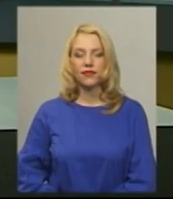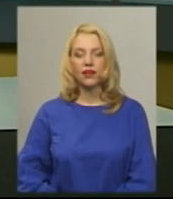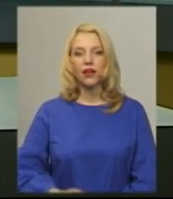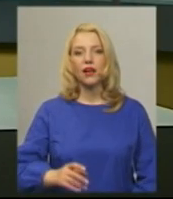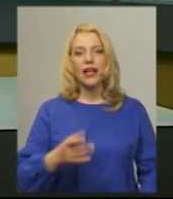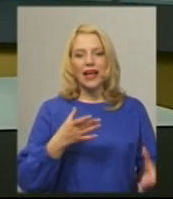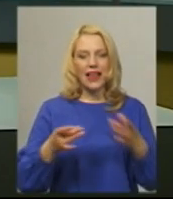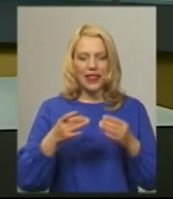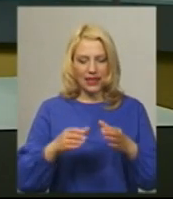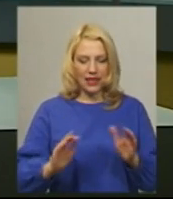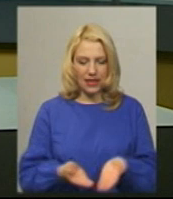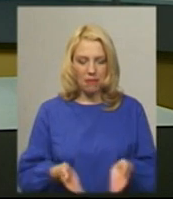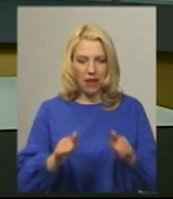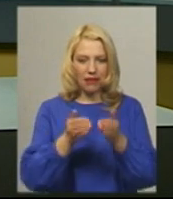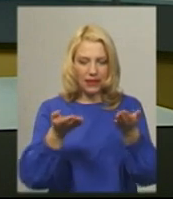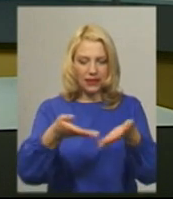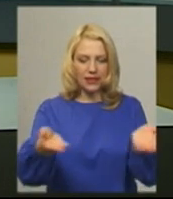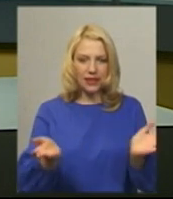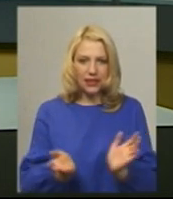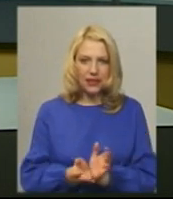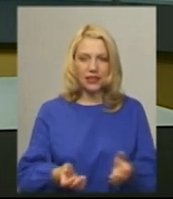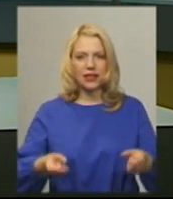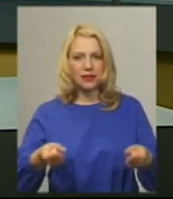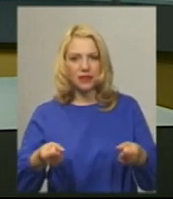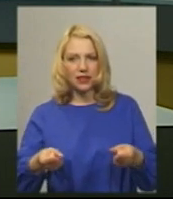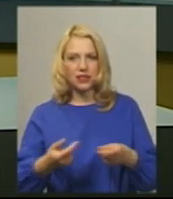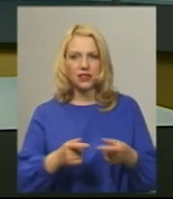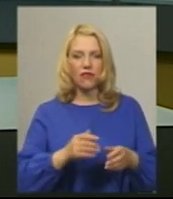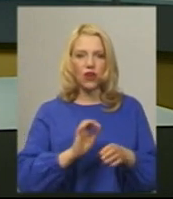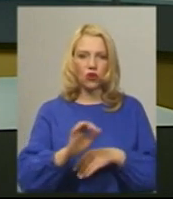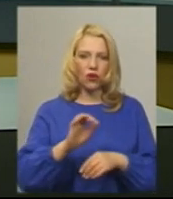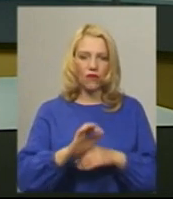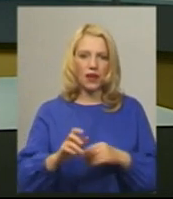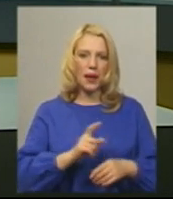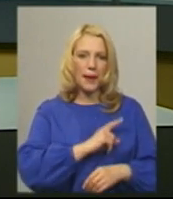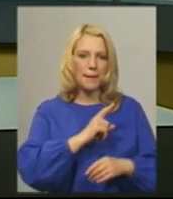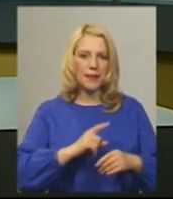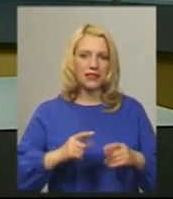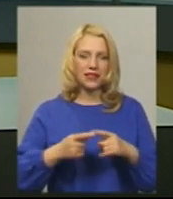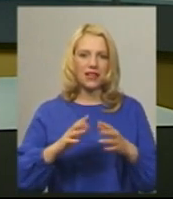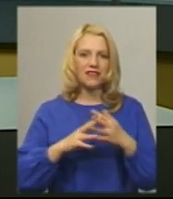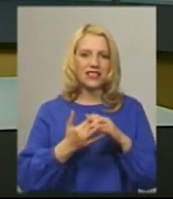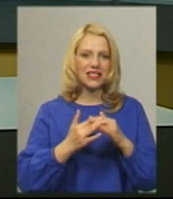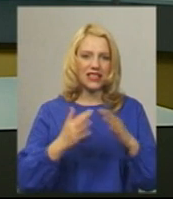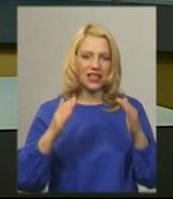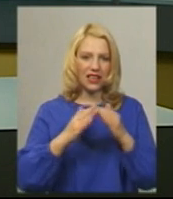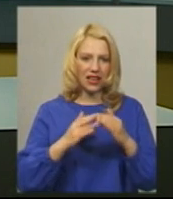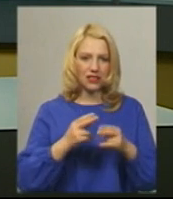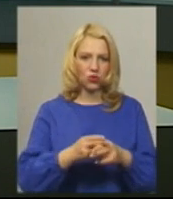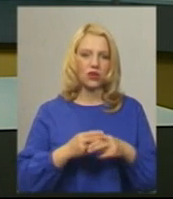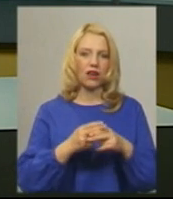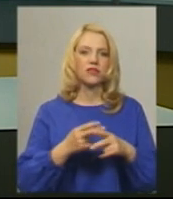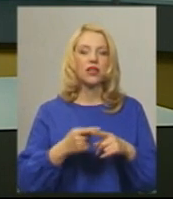Глиняні макітри, тарілки, глечики і таці виготовляє в майстерні, облаштовані в сільській хаті, житель Дунаєвець Ігор Шельгорін.